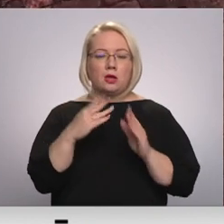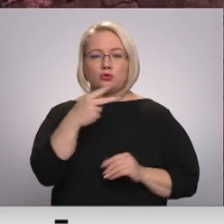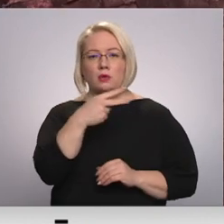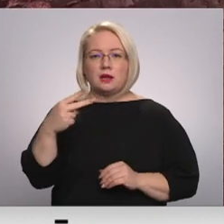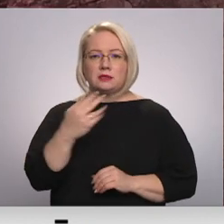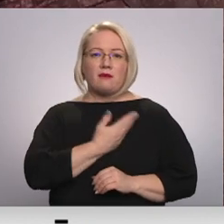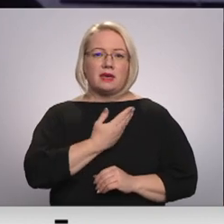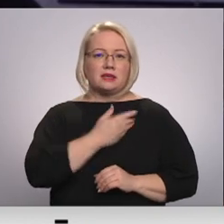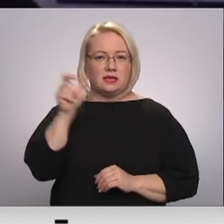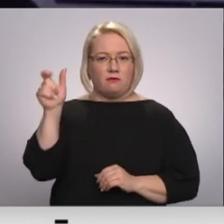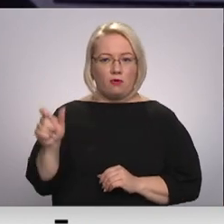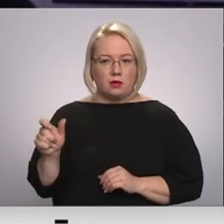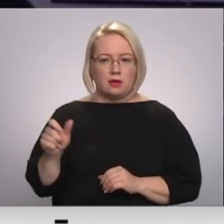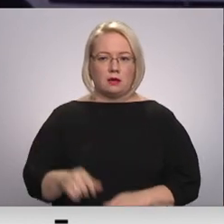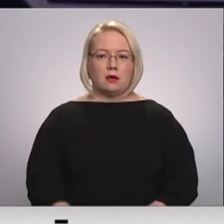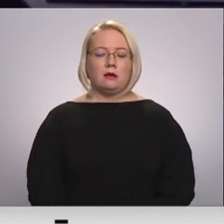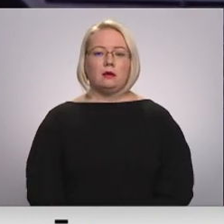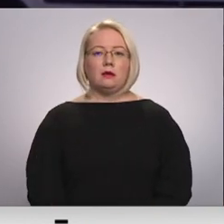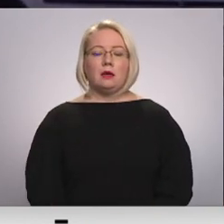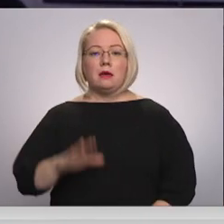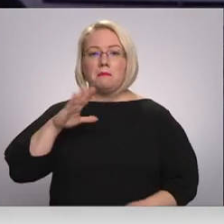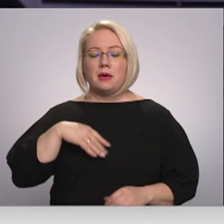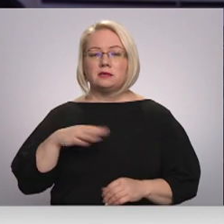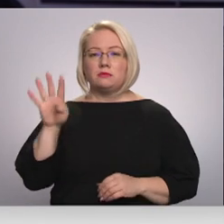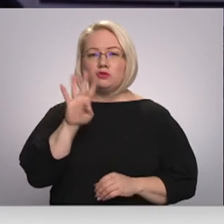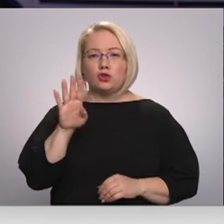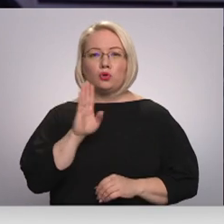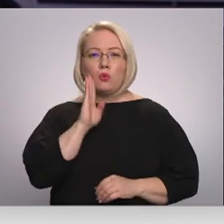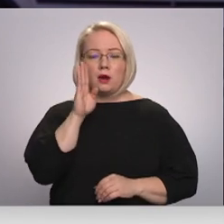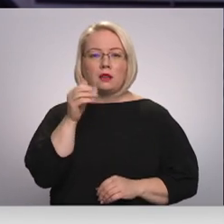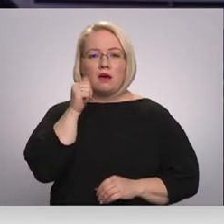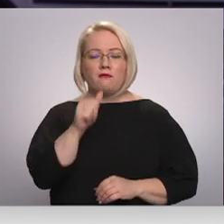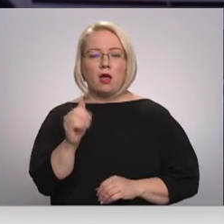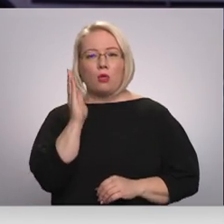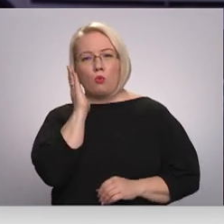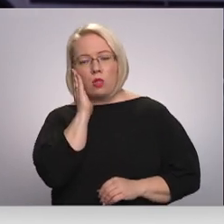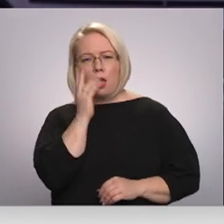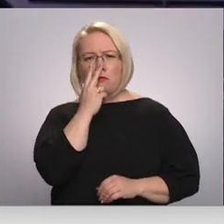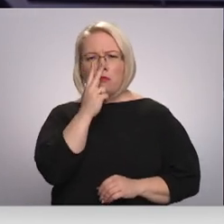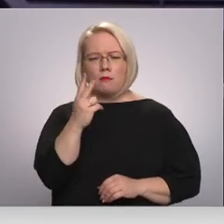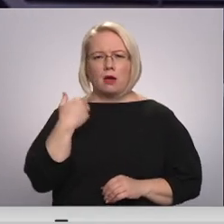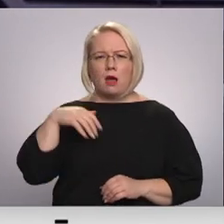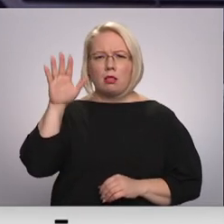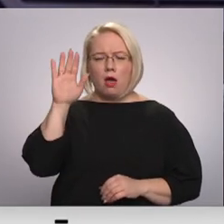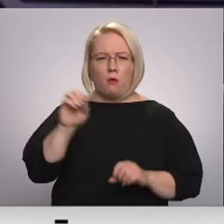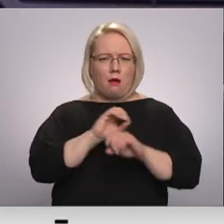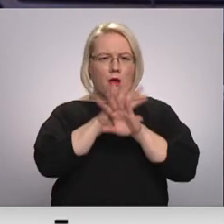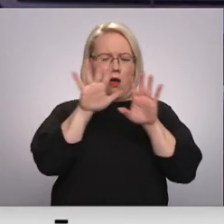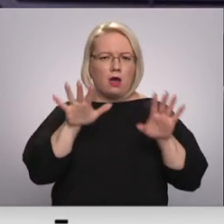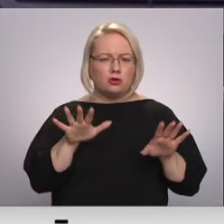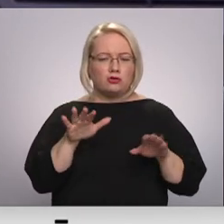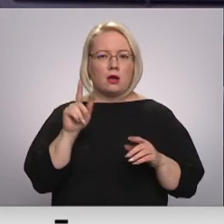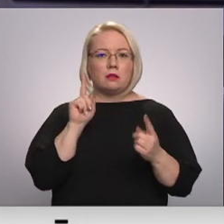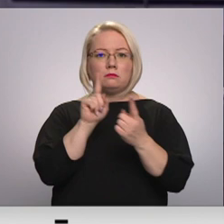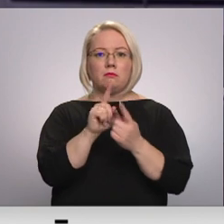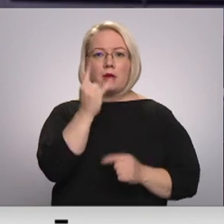iedzīvotāja Svetlana. Pēc četriem no rīta vēl gultā asot pamanīju, ka ārā ir pārāk gaišs. Kad